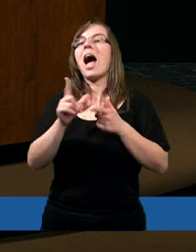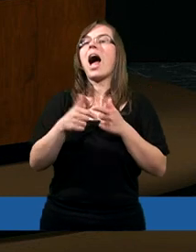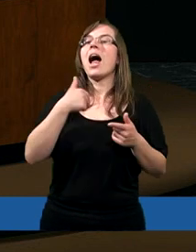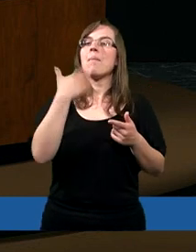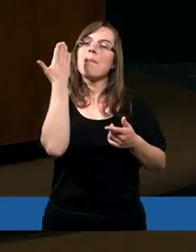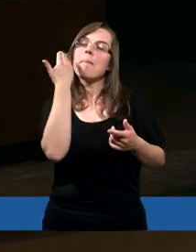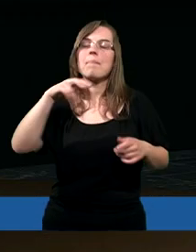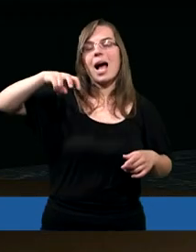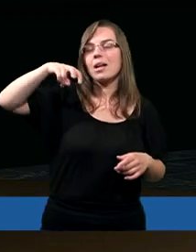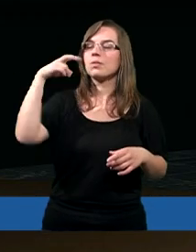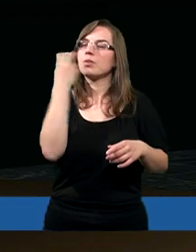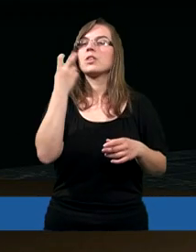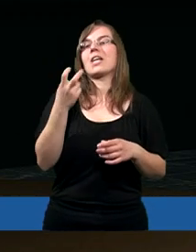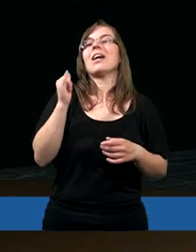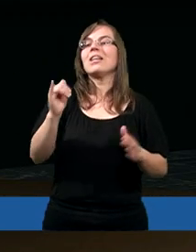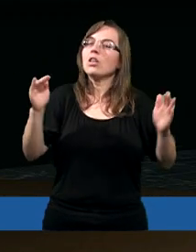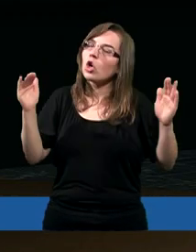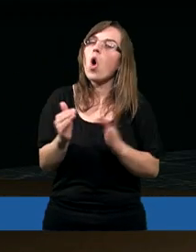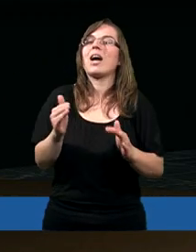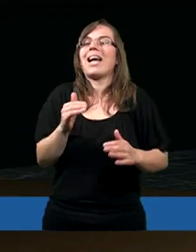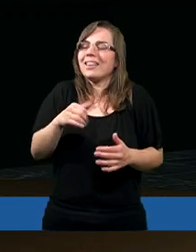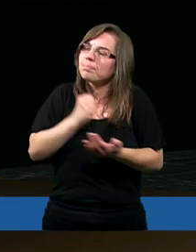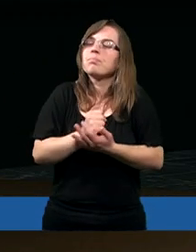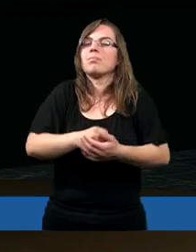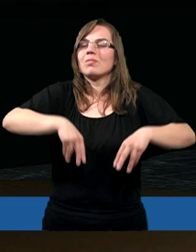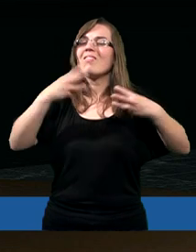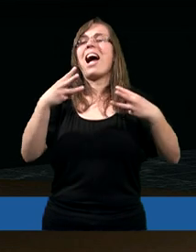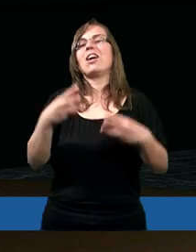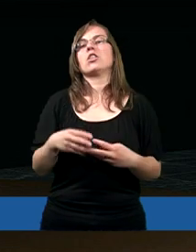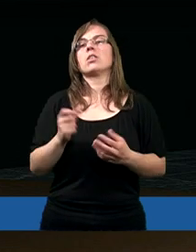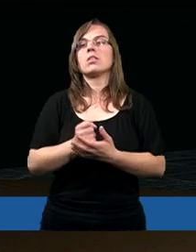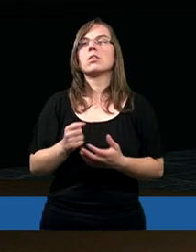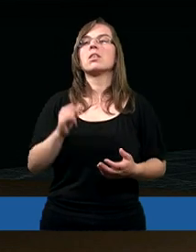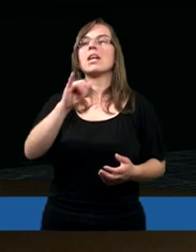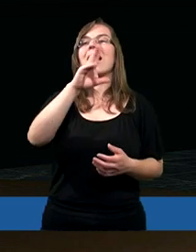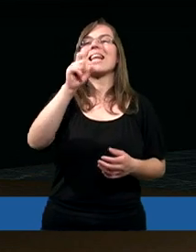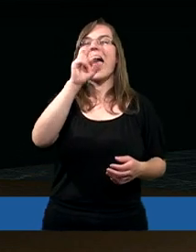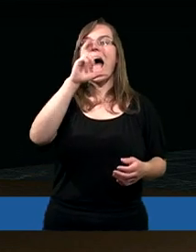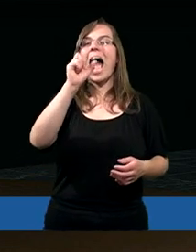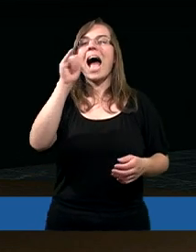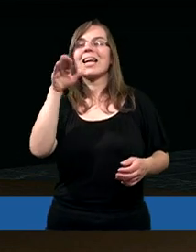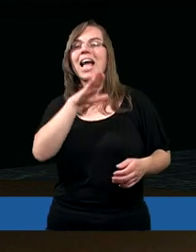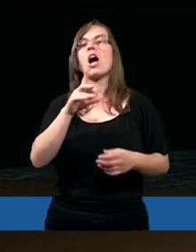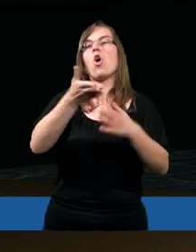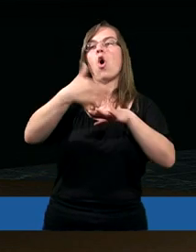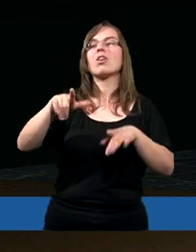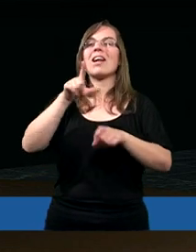ale jak się okazuje bardzo treściwy i bardzo konkretny. To jest tekst z Zachariasza, rozdział 12,